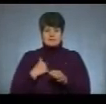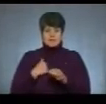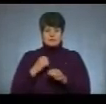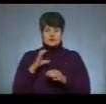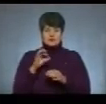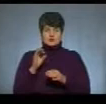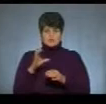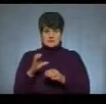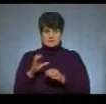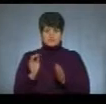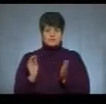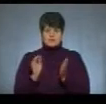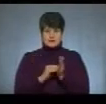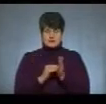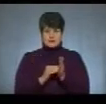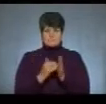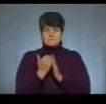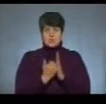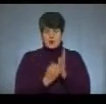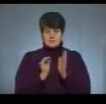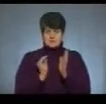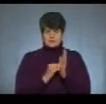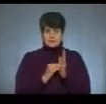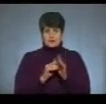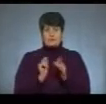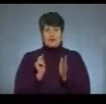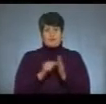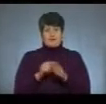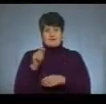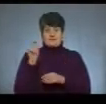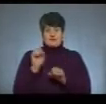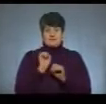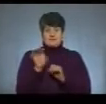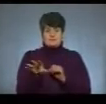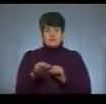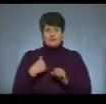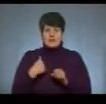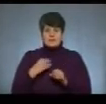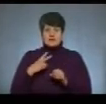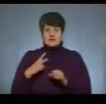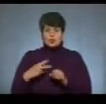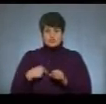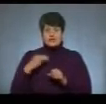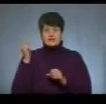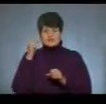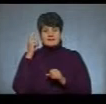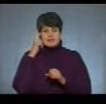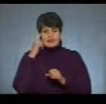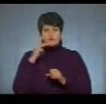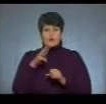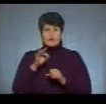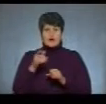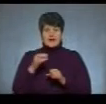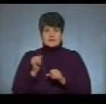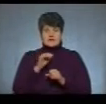вони поставили програму, і після того цей планшет потрапив на війну. В мене дочка вчилася в Києво-Могилянській